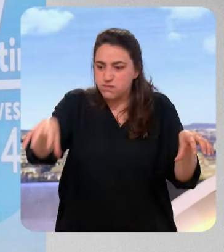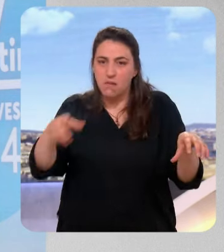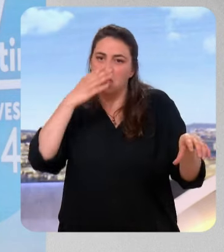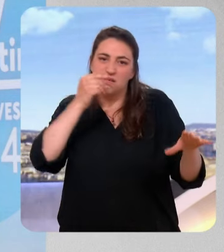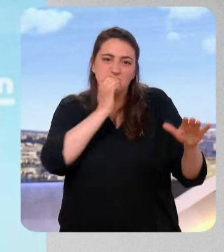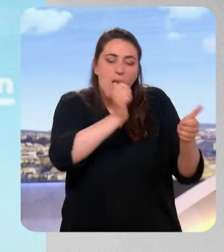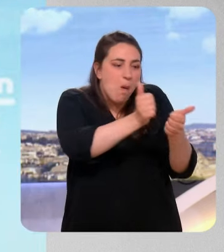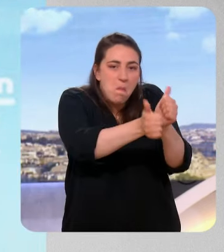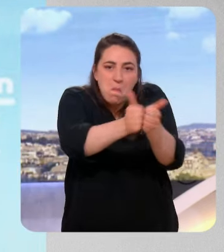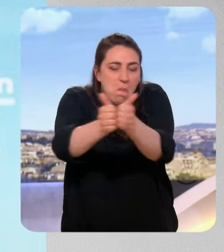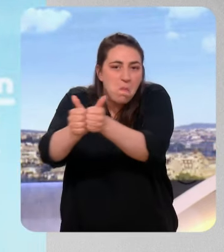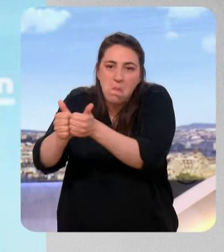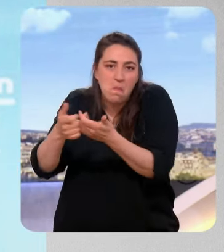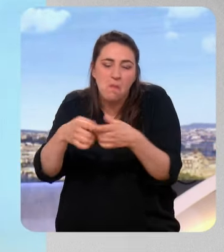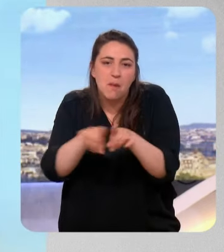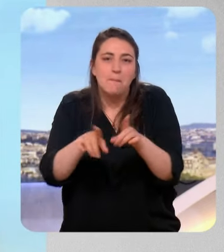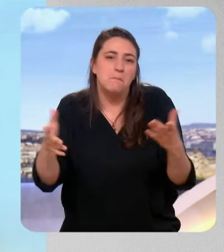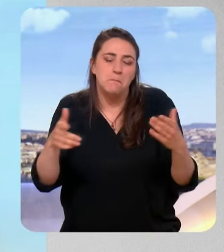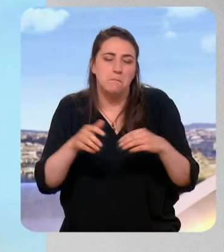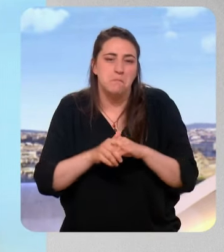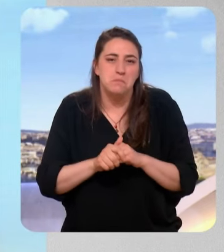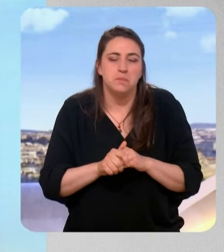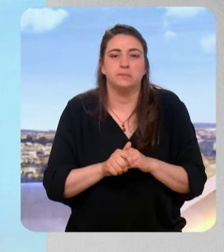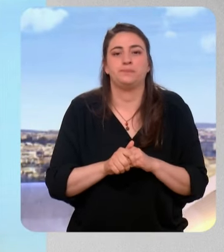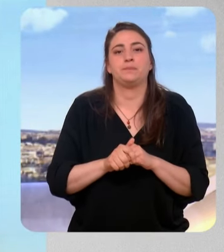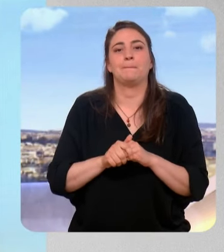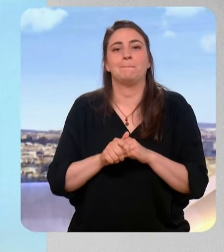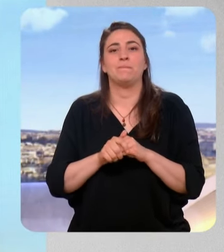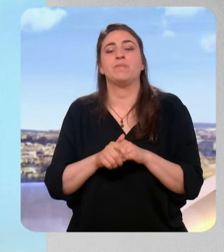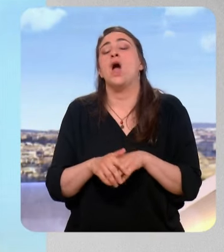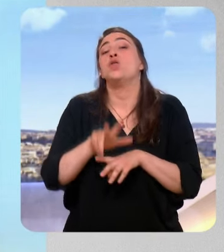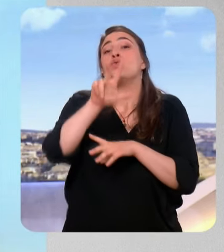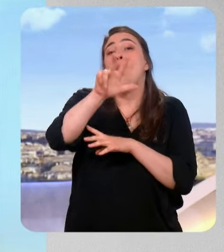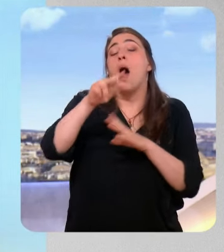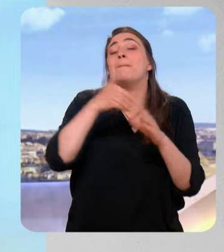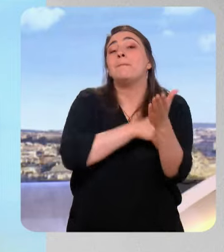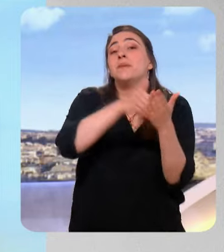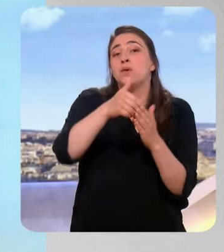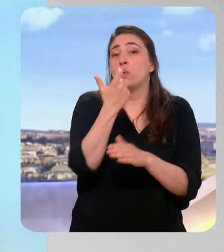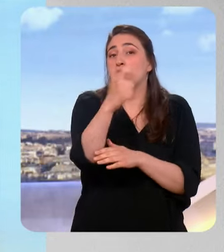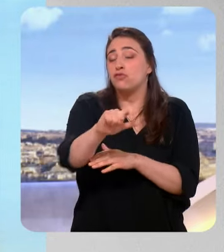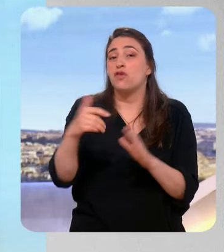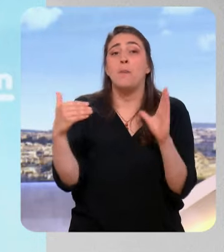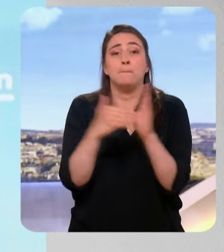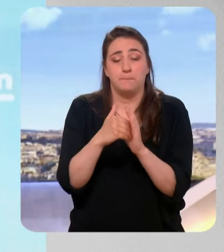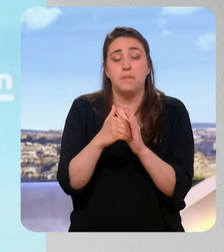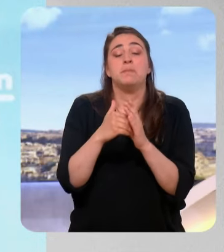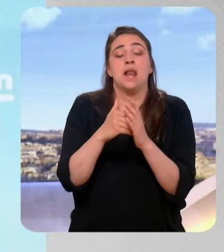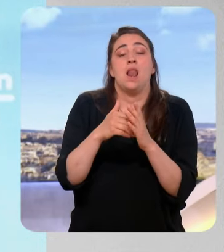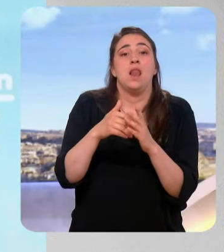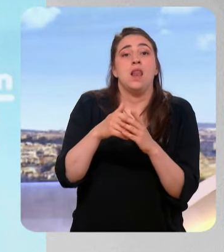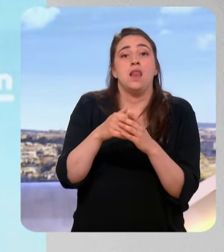coude-à-coude quand on regarde les fourchettes hautes de certains et les fourchettes basses des autres. – 3 200 000 procurations ont été reçues, c'est davantage qu'au premier tour,